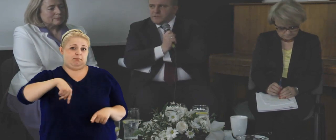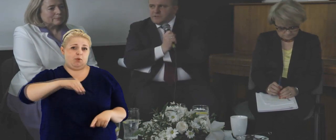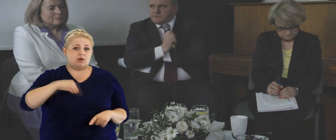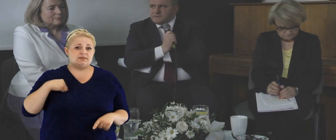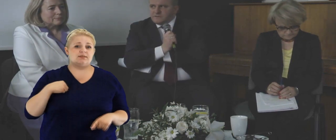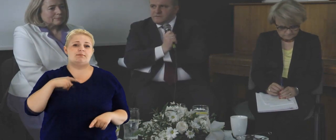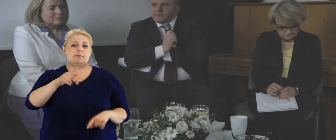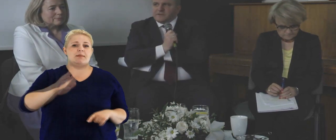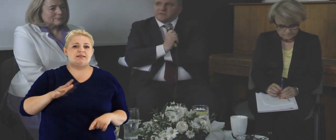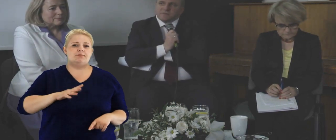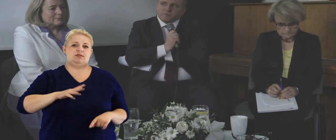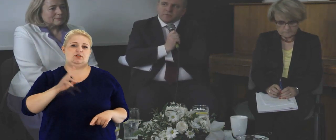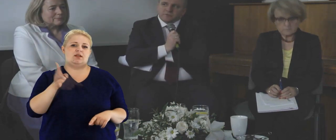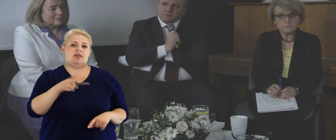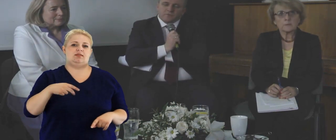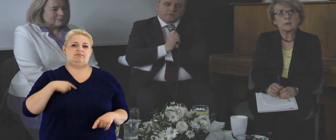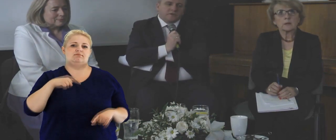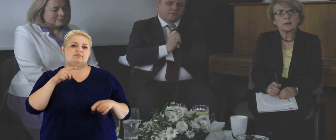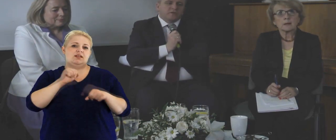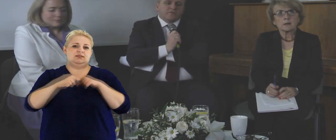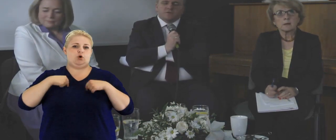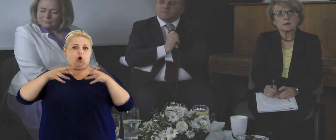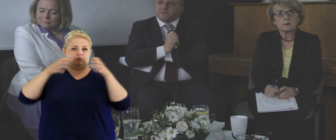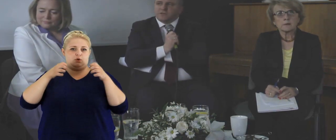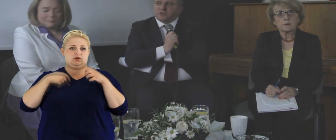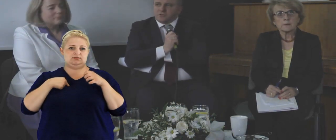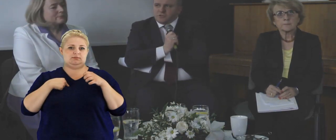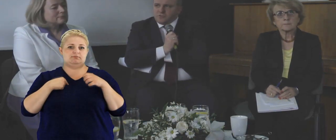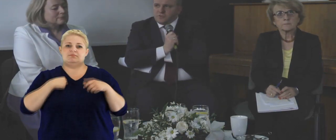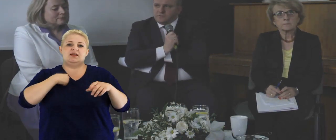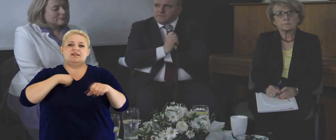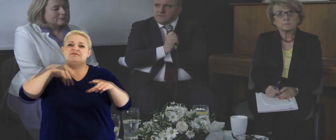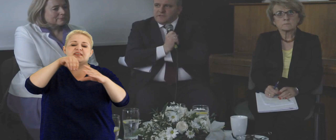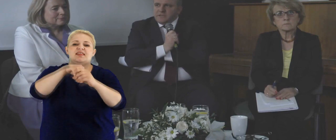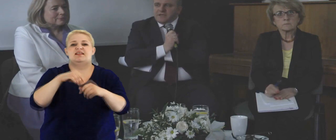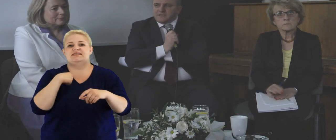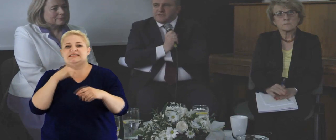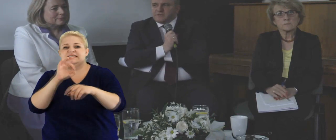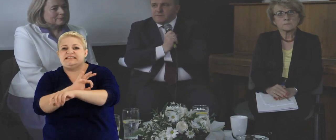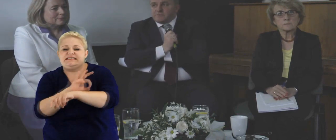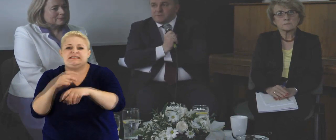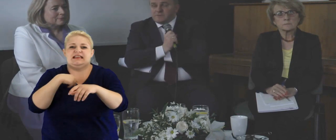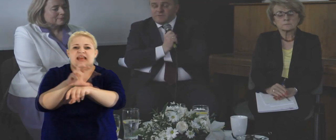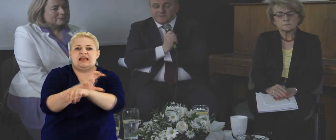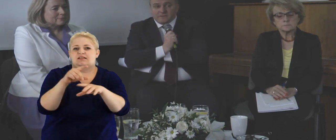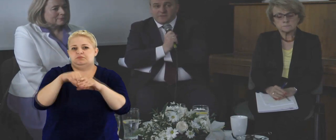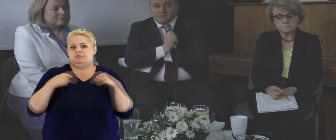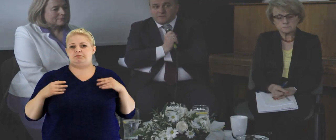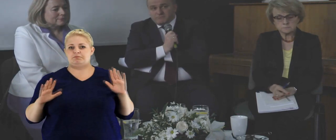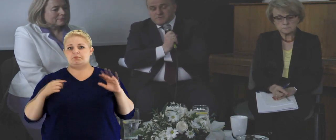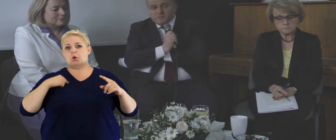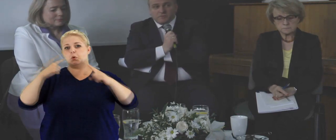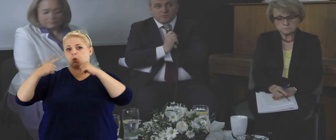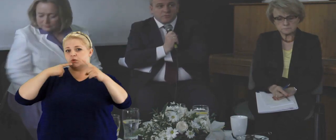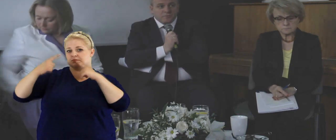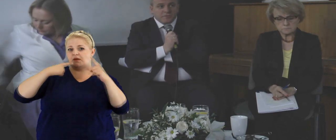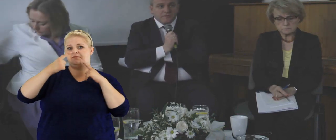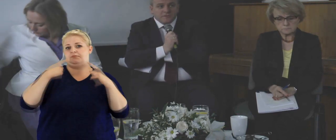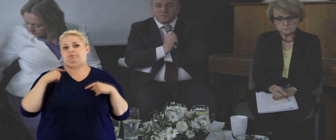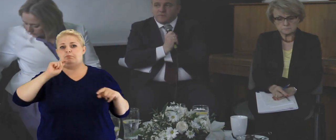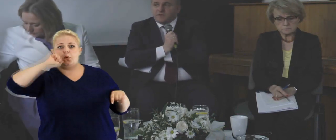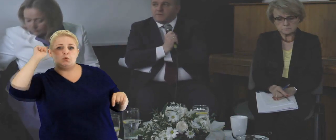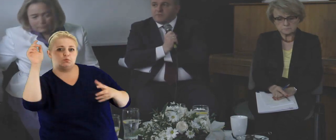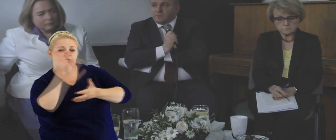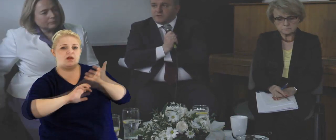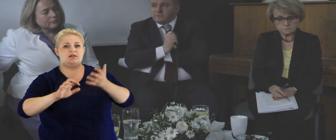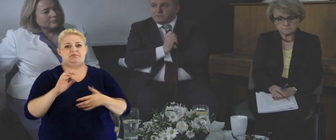że bezpiecznie jest, wtedy, kiedy jesteśmy odbiorcą komunikatu, gdy nie wchodzimy w techniczne szczegóły, ale często rozmawiam z polskimi ambasadorami, sporo podróżuję po